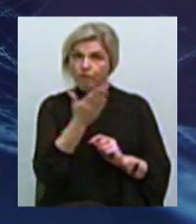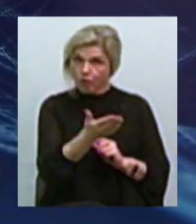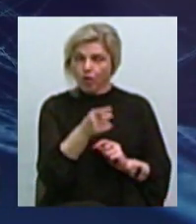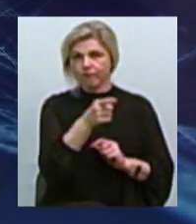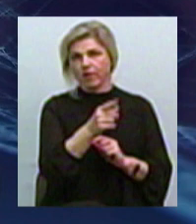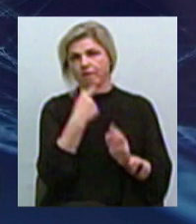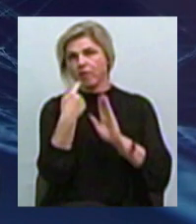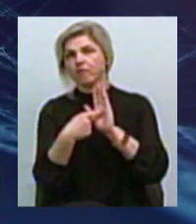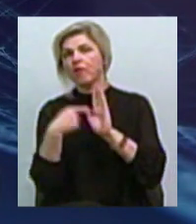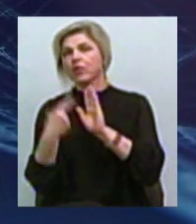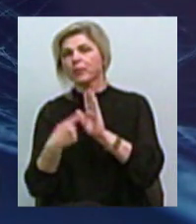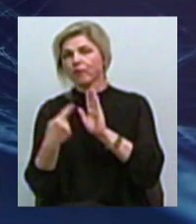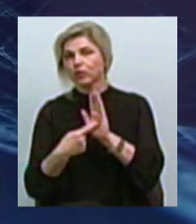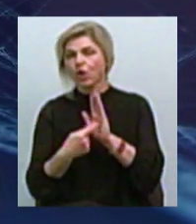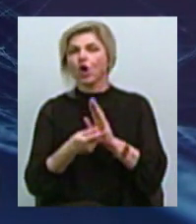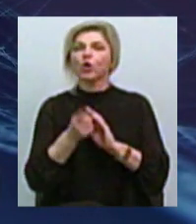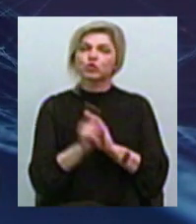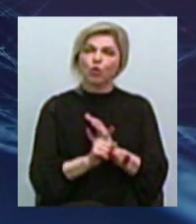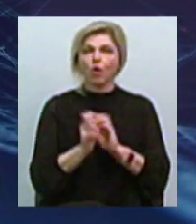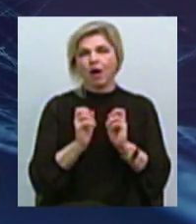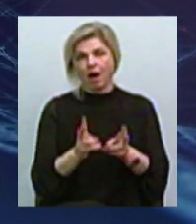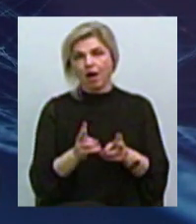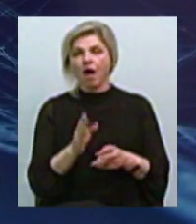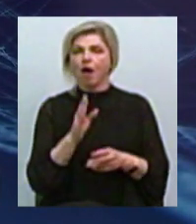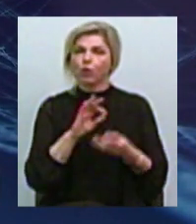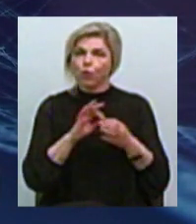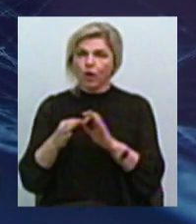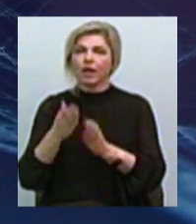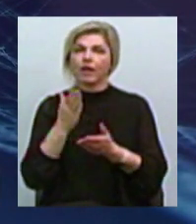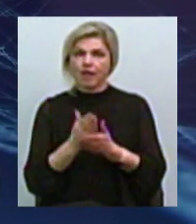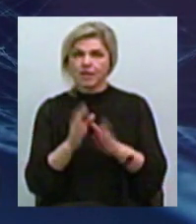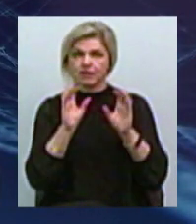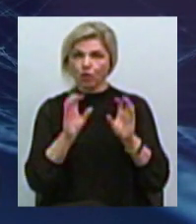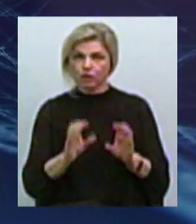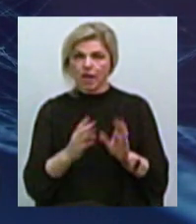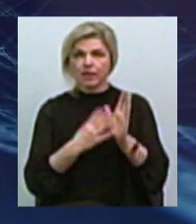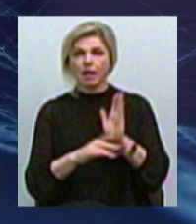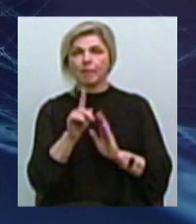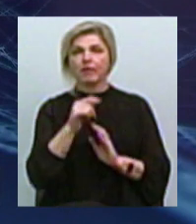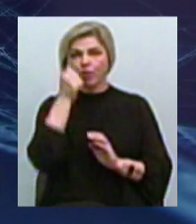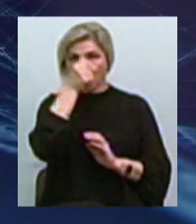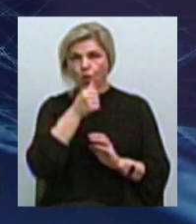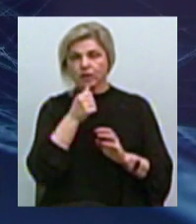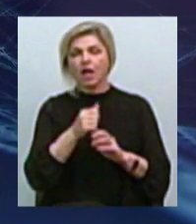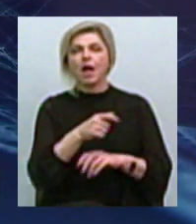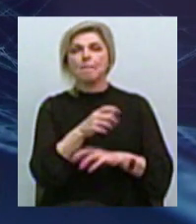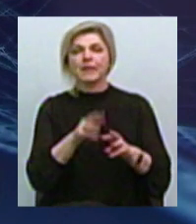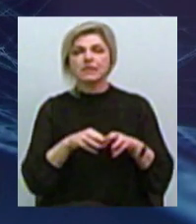Відповідає, логіка є і вона законодавча У 91-му році, у грудні, президія Верховної Ради